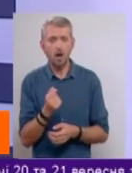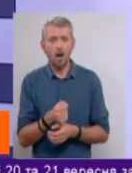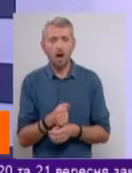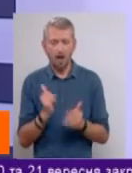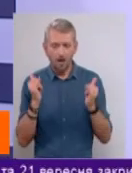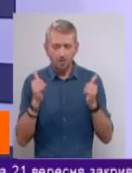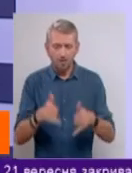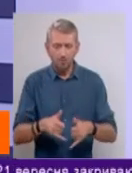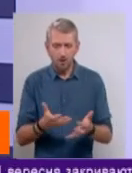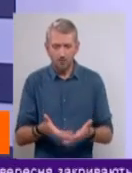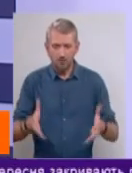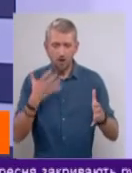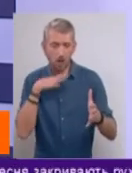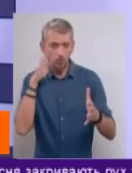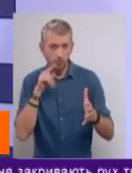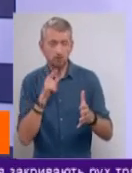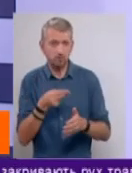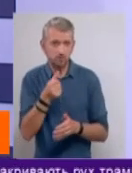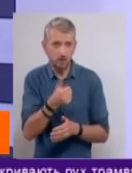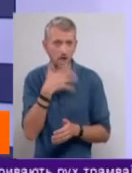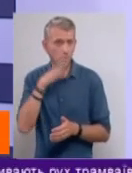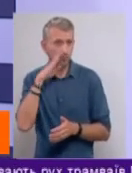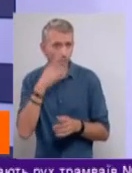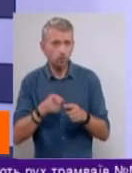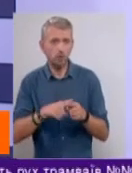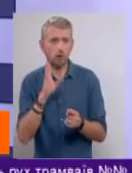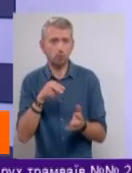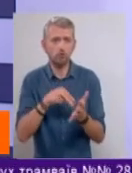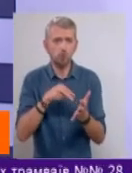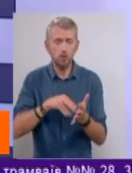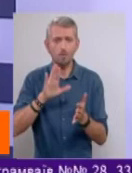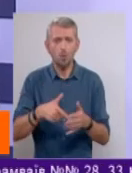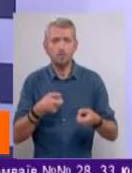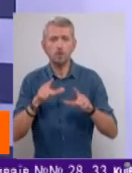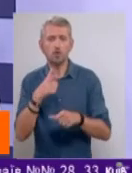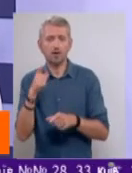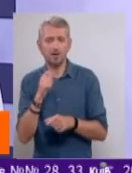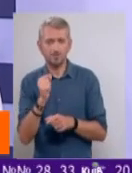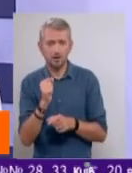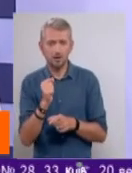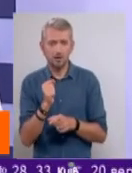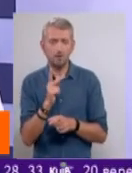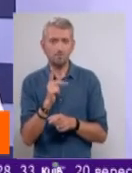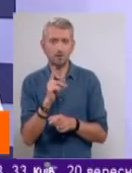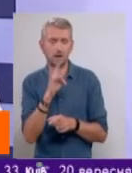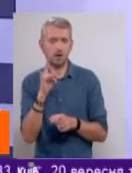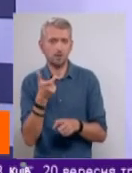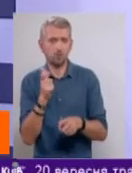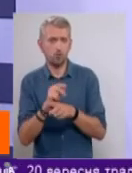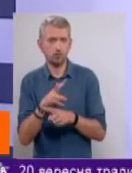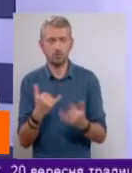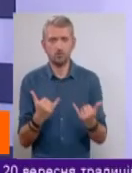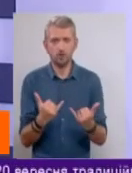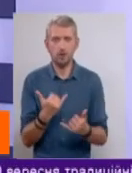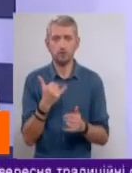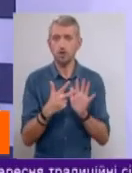горячей воды, так вы заплатите за горячую воду, которая будет стоить после подорожания газа, ну, раза в полтора дороже, чем у нас стоит сейчас.